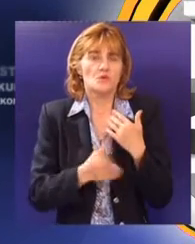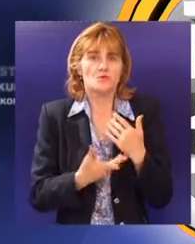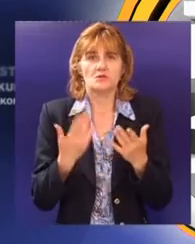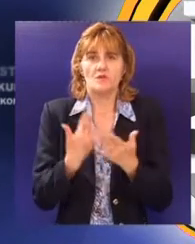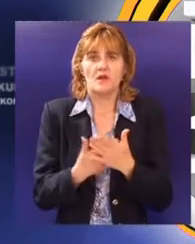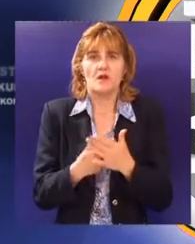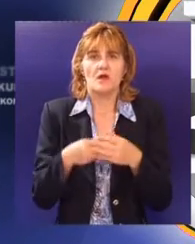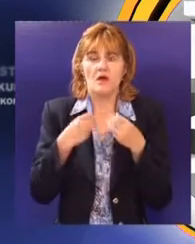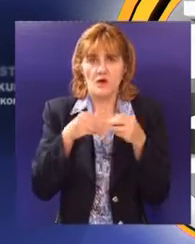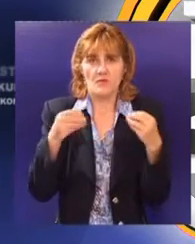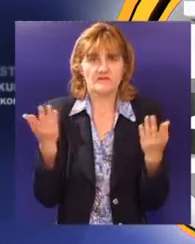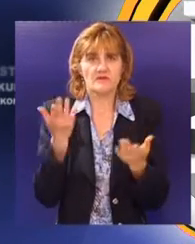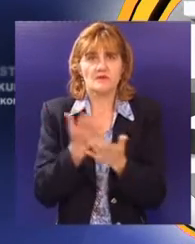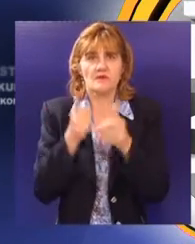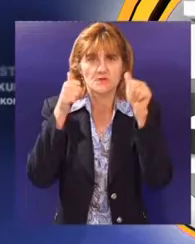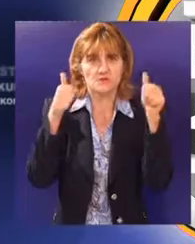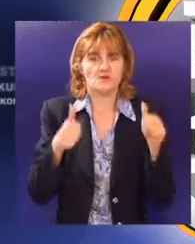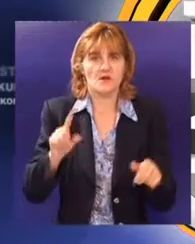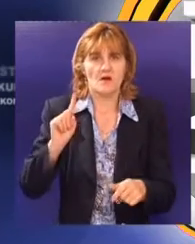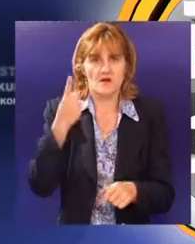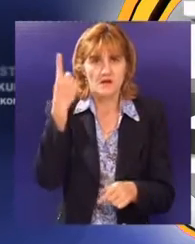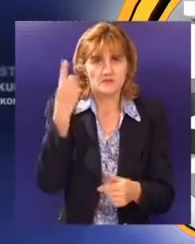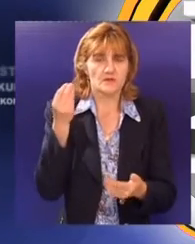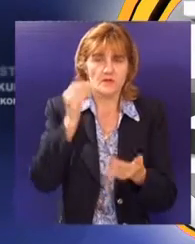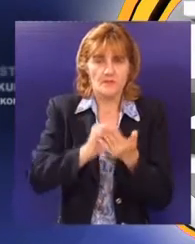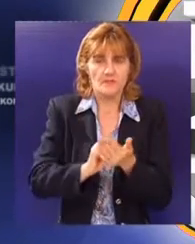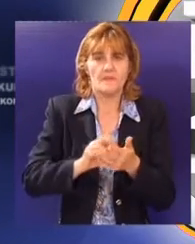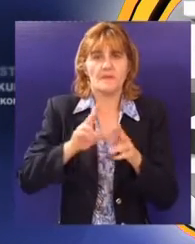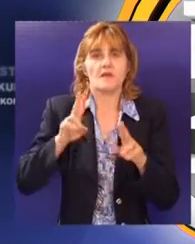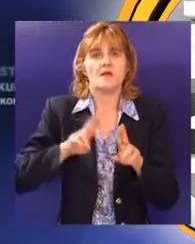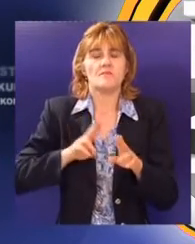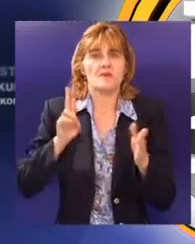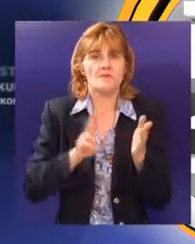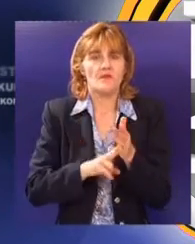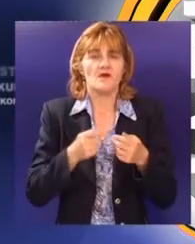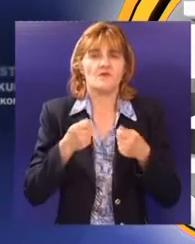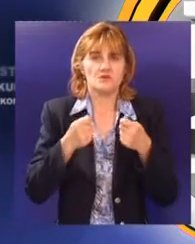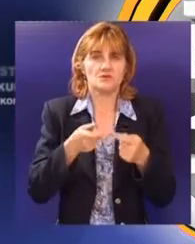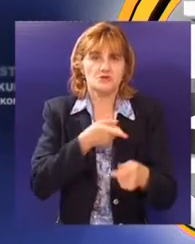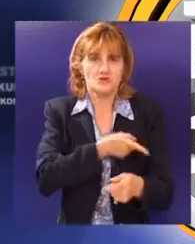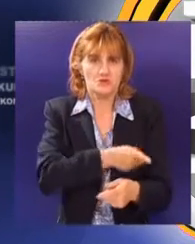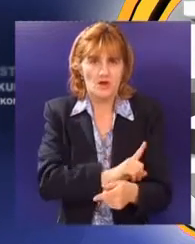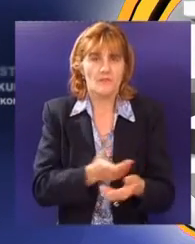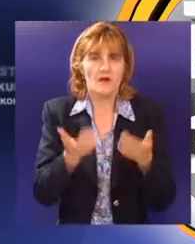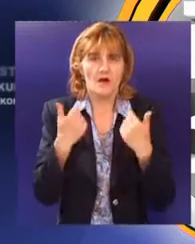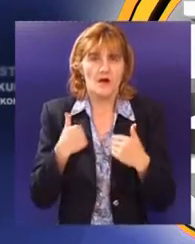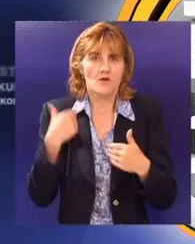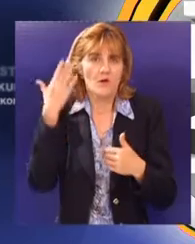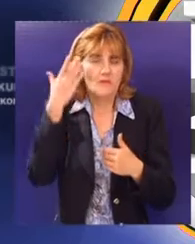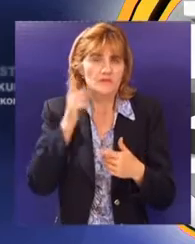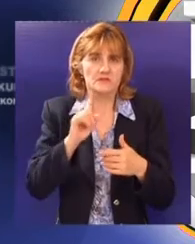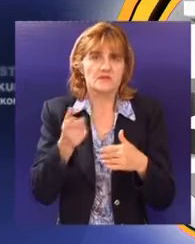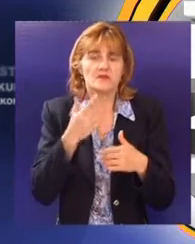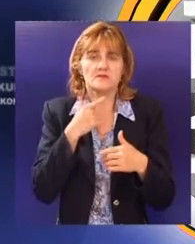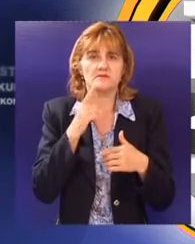obavešteni gde će naći rezultate, potom imaju šansu za prigovor, to je za podnoženje žalbe, ukoliko smatraju da su oštećeni.